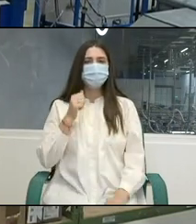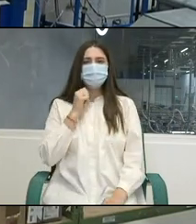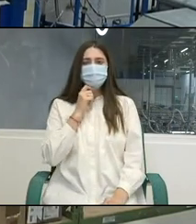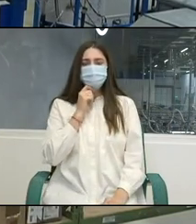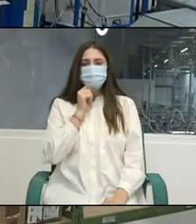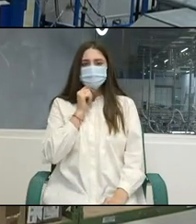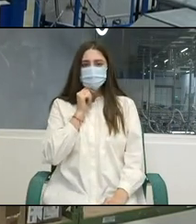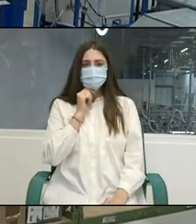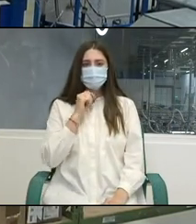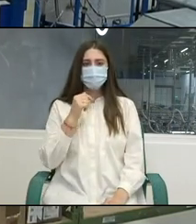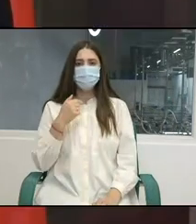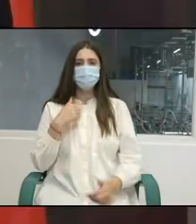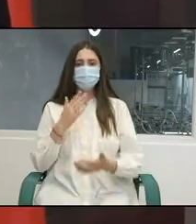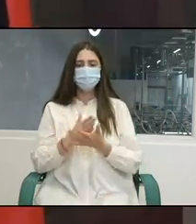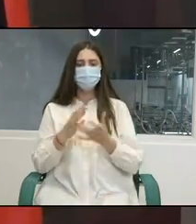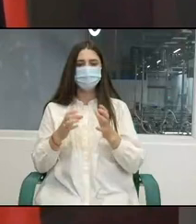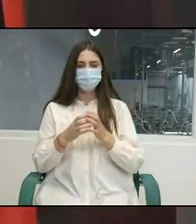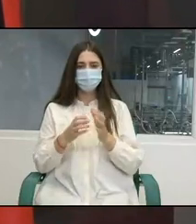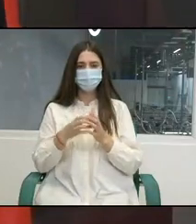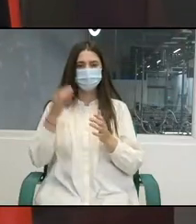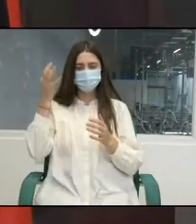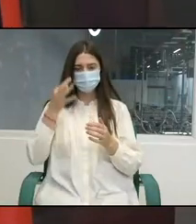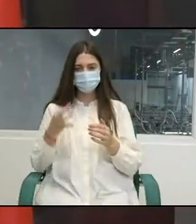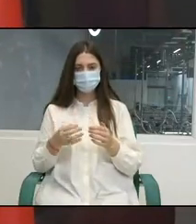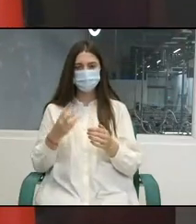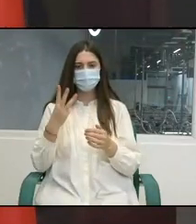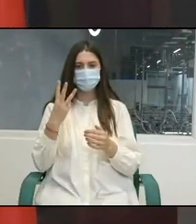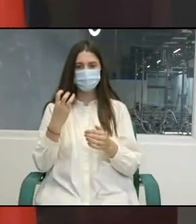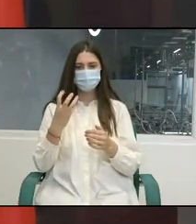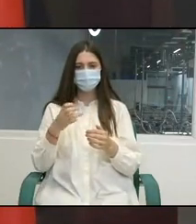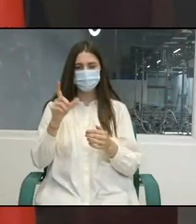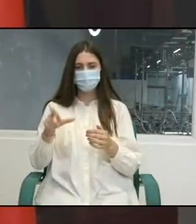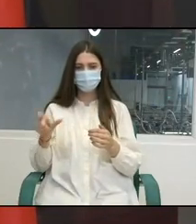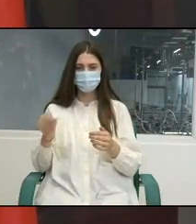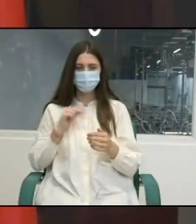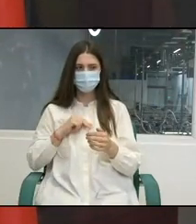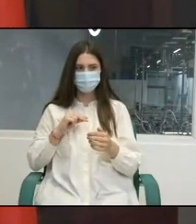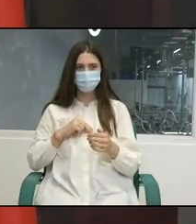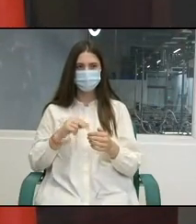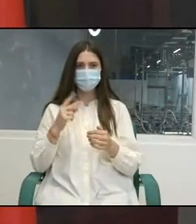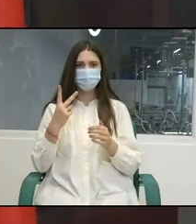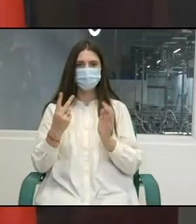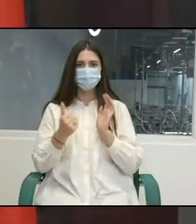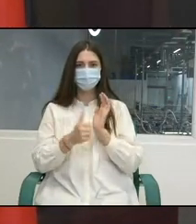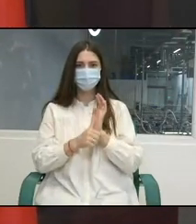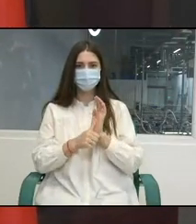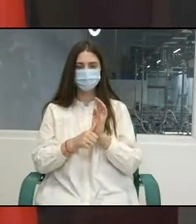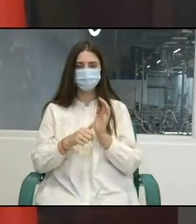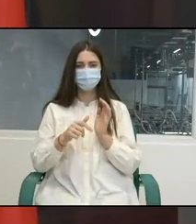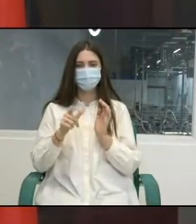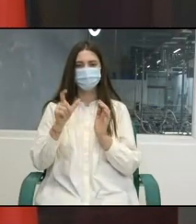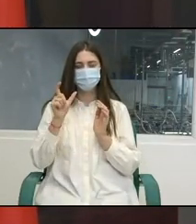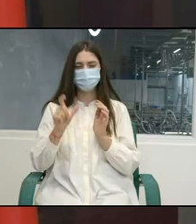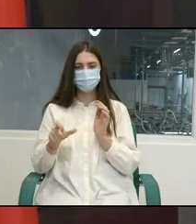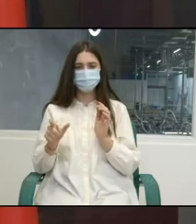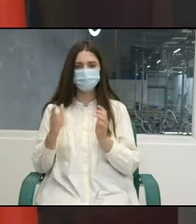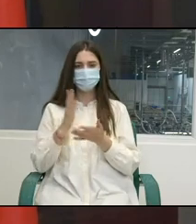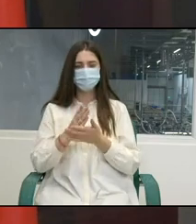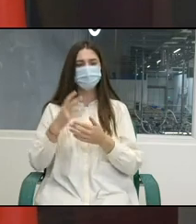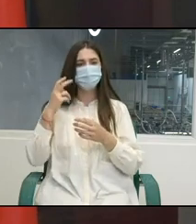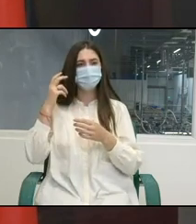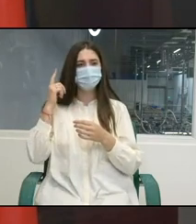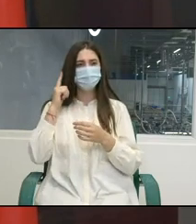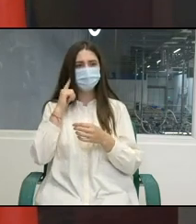Noi suntem o companie germană cu 300 de angajați, 26 dintre aceștia sunt persoane cu dizabilități.